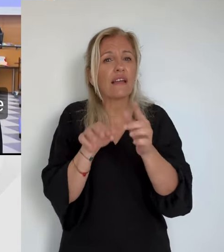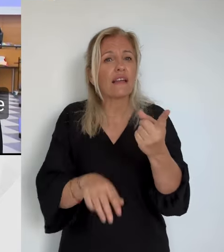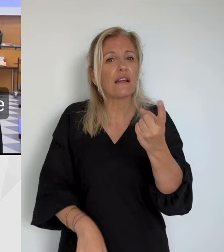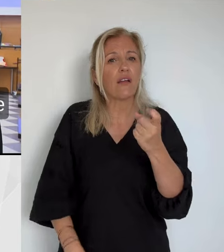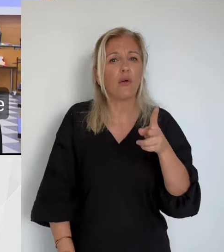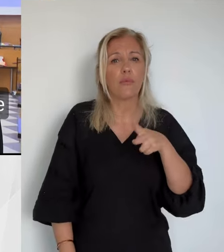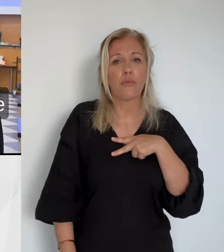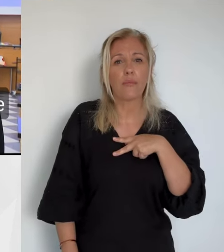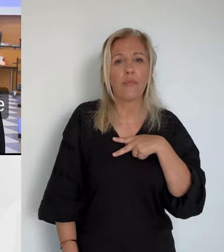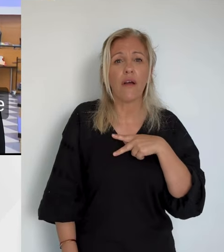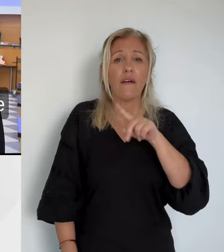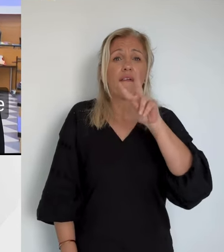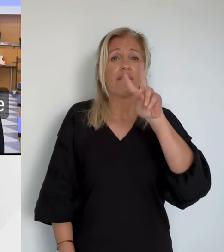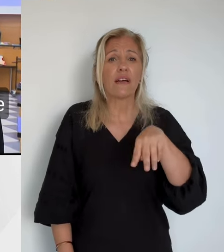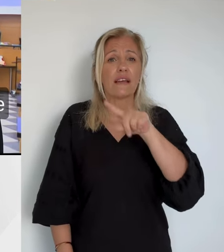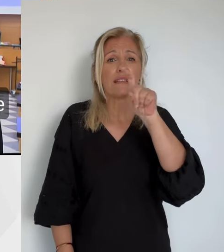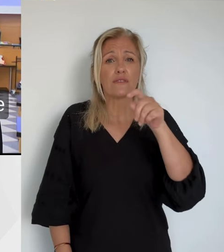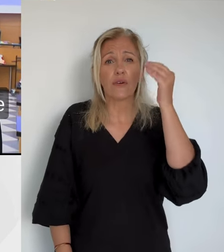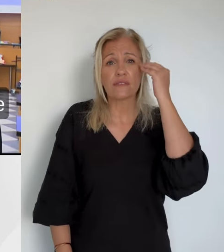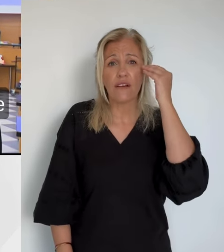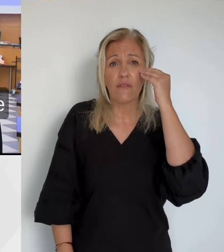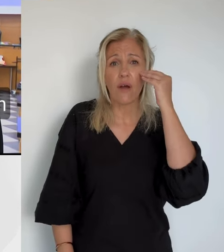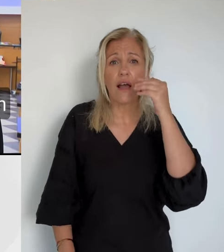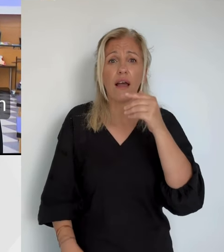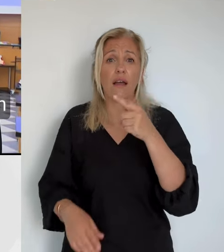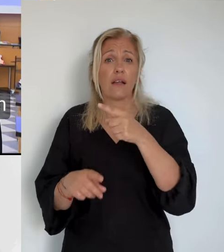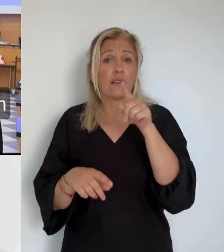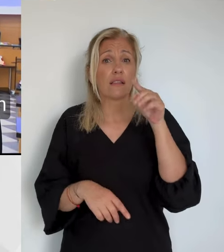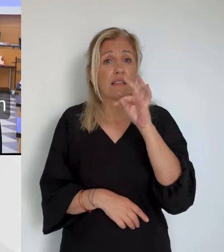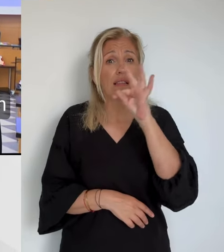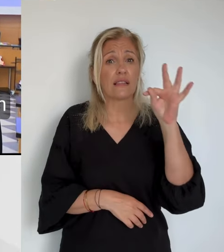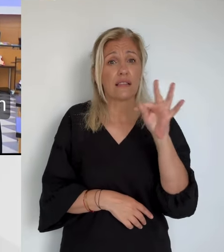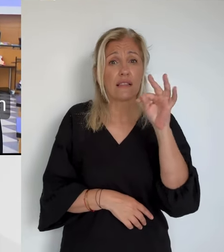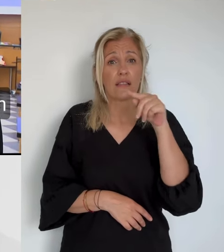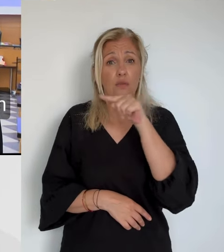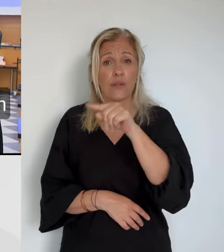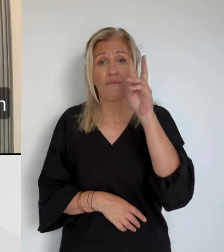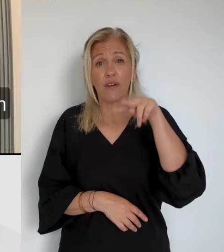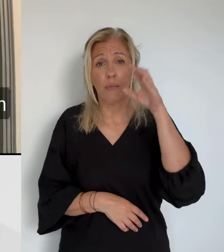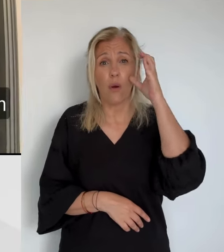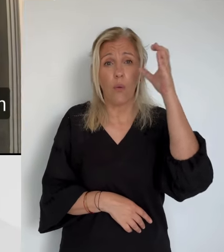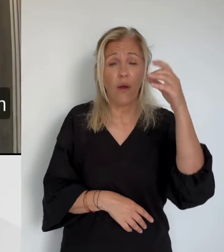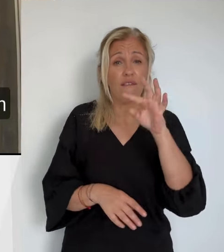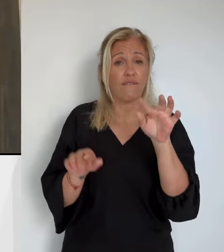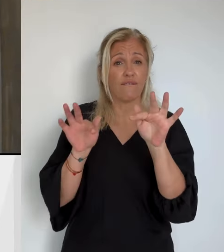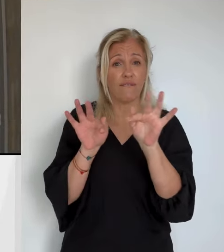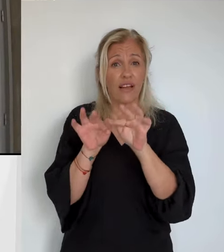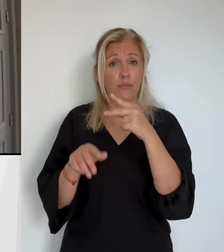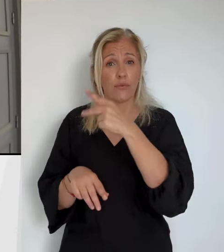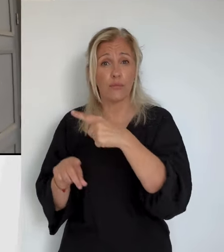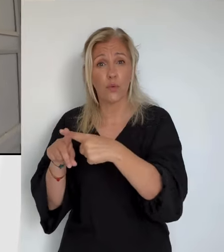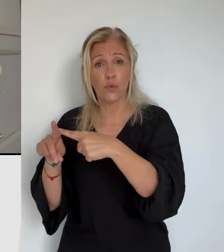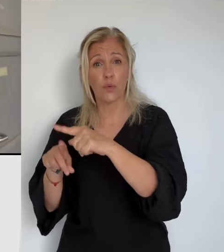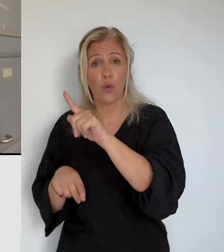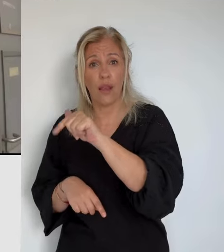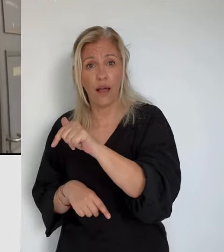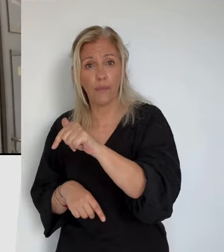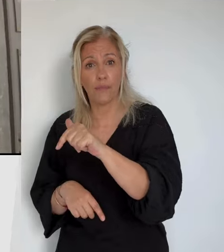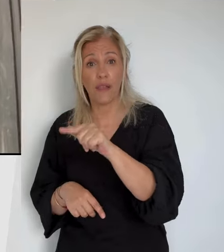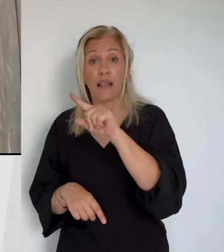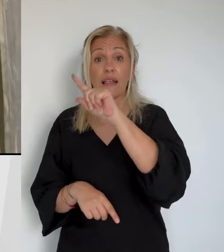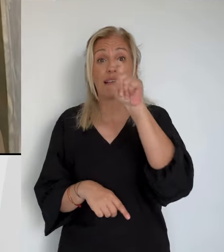pouvait-il raisonnablement ou non croire que son frère était armé d'un couteau ? Et c'est cette question-là que devra se poser le jury populaire.